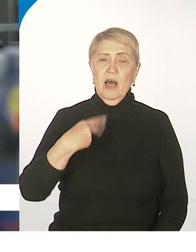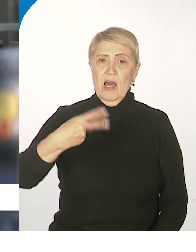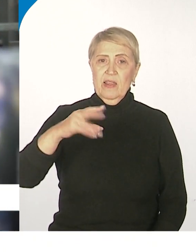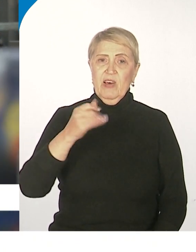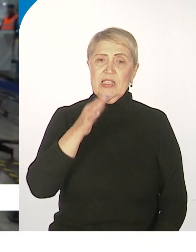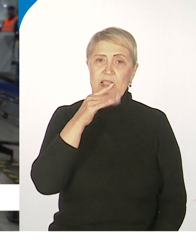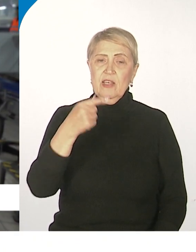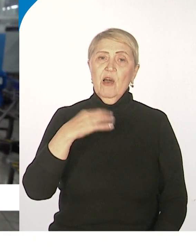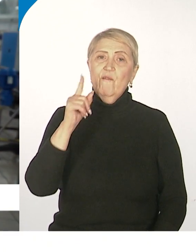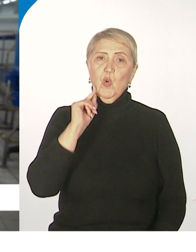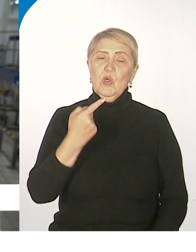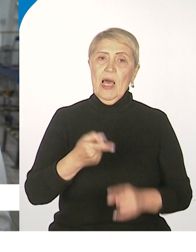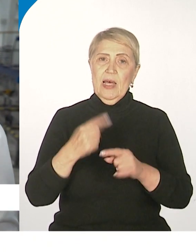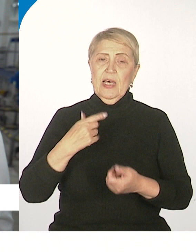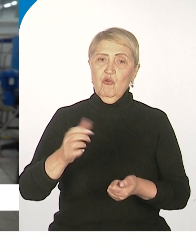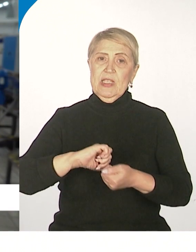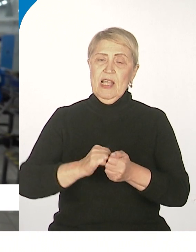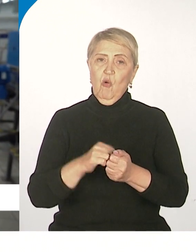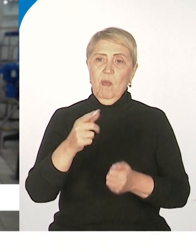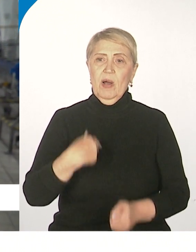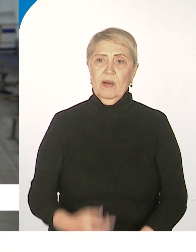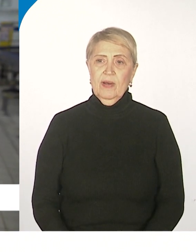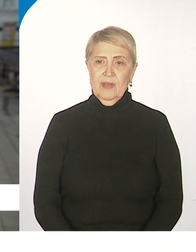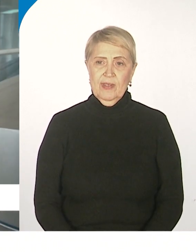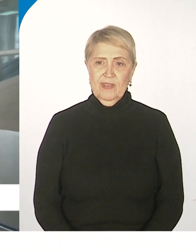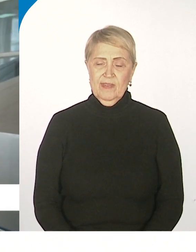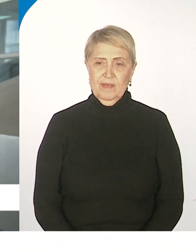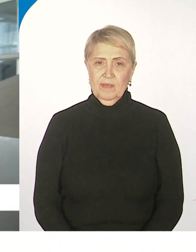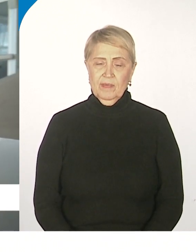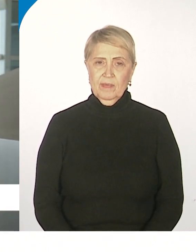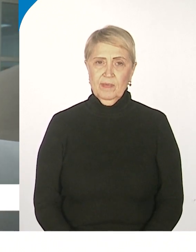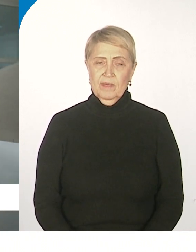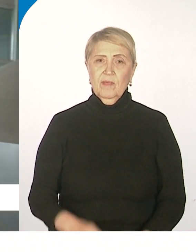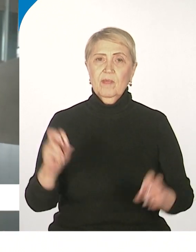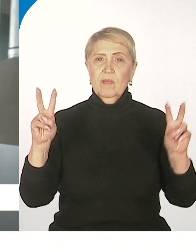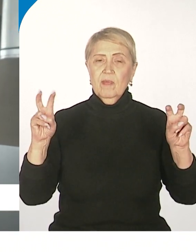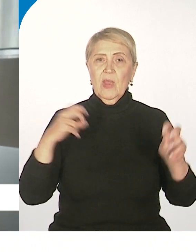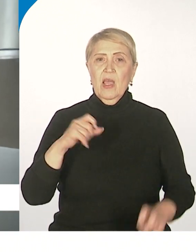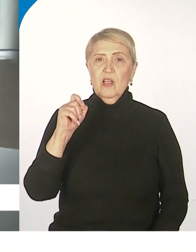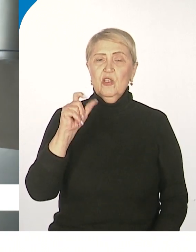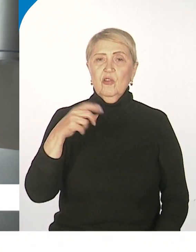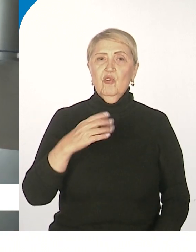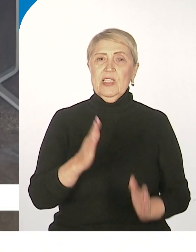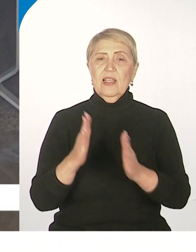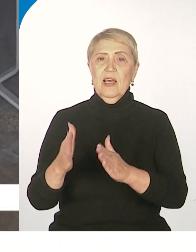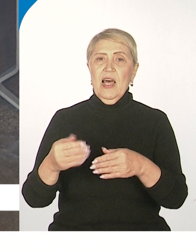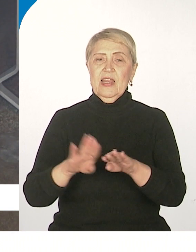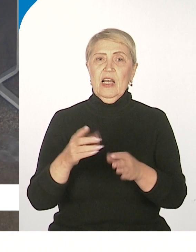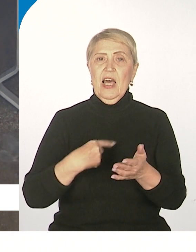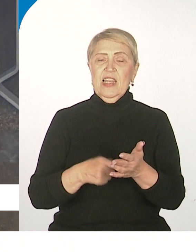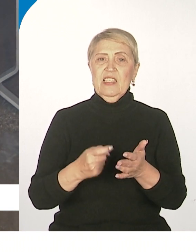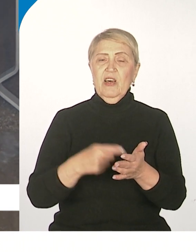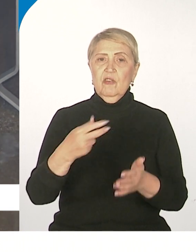мне этот знаком. Это такой визави для меня, понимаете, да. Золотой стандарт. Так сотрудники предприятия называют